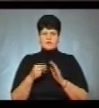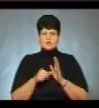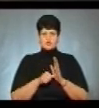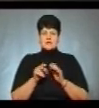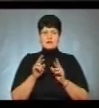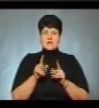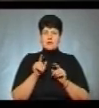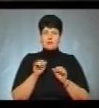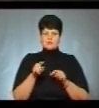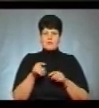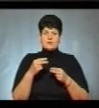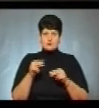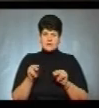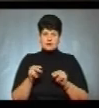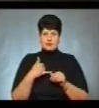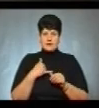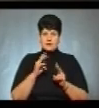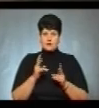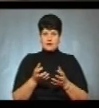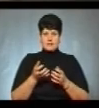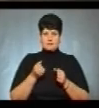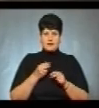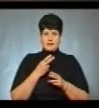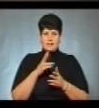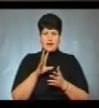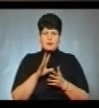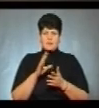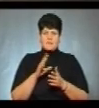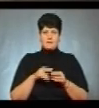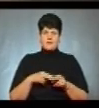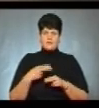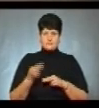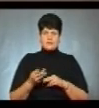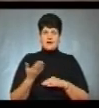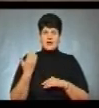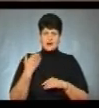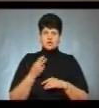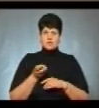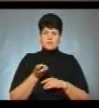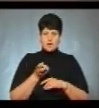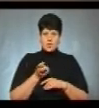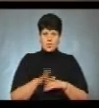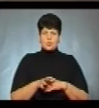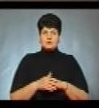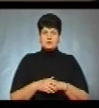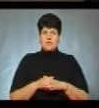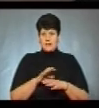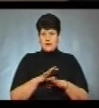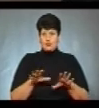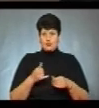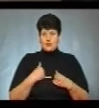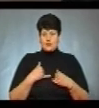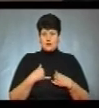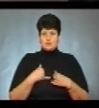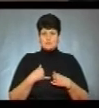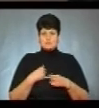можу його вам відпустити, як в мене його ніхто не прийме і не погасить?» «А я раніше приходив. Ви що?» «Було товару, значить? Товар